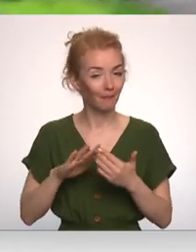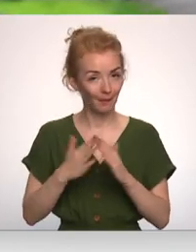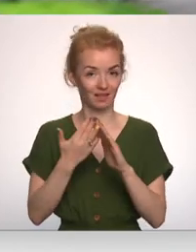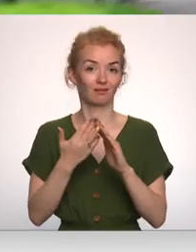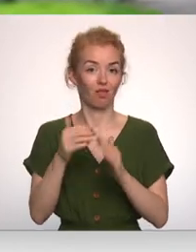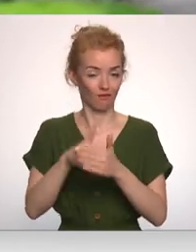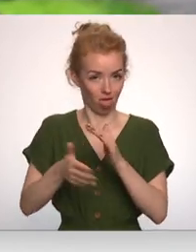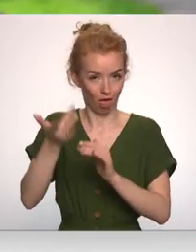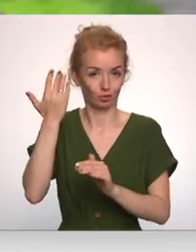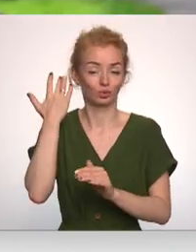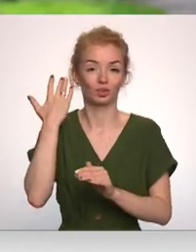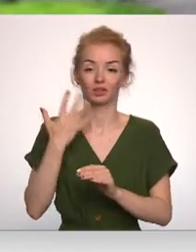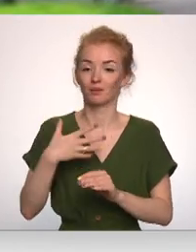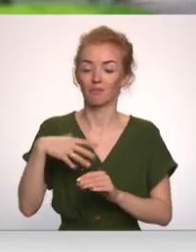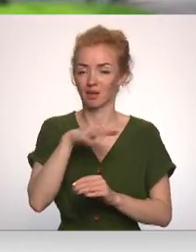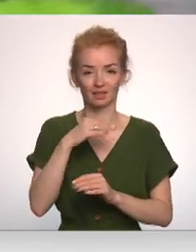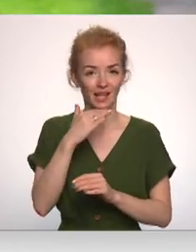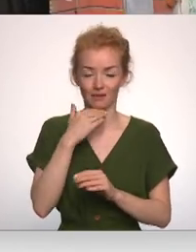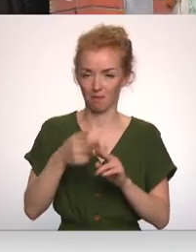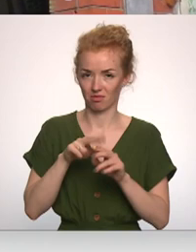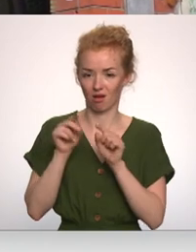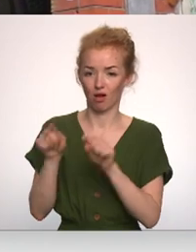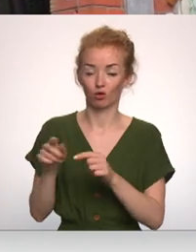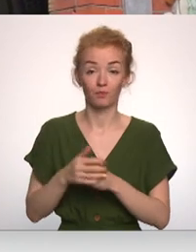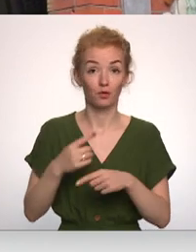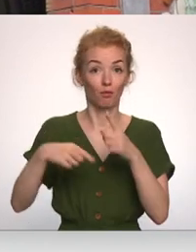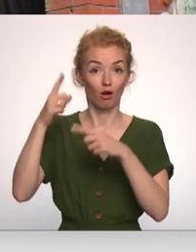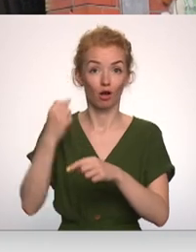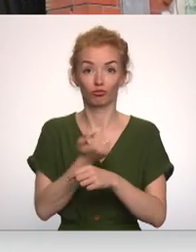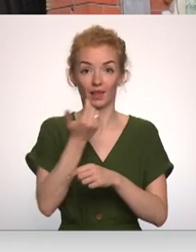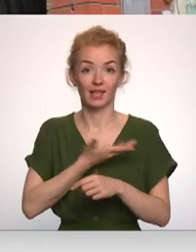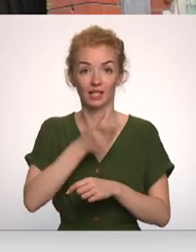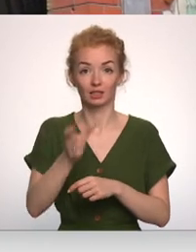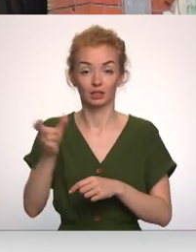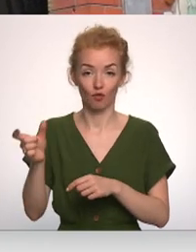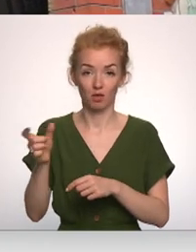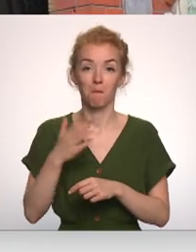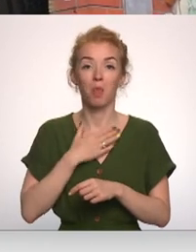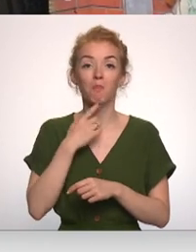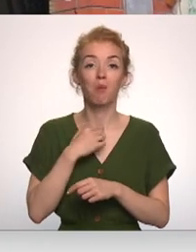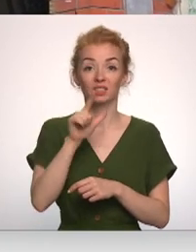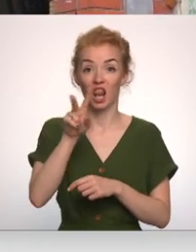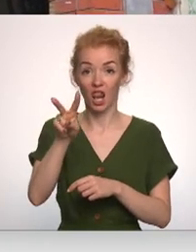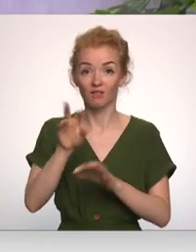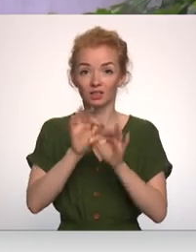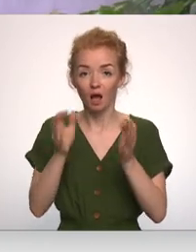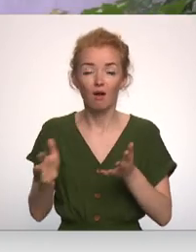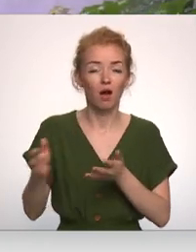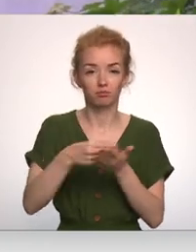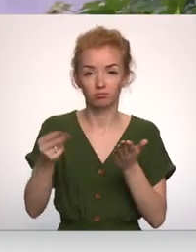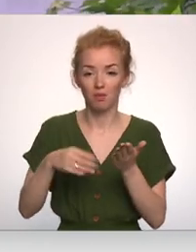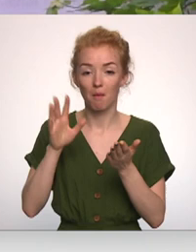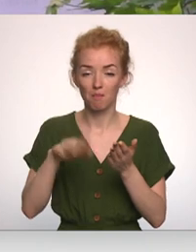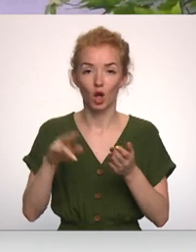vēsturiski. Mums negribētos šeit tādu. Jau pagājušajā gadā iedzīvotāja vietnē Manabals.lv sāka vākt parakstus par